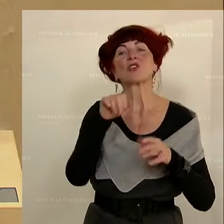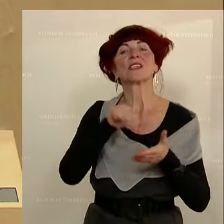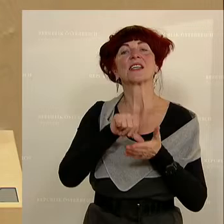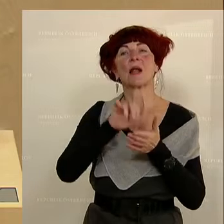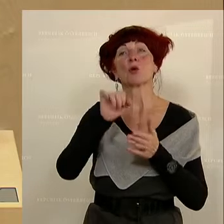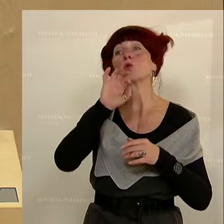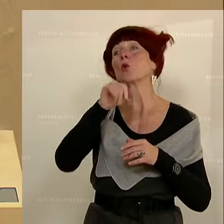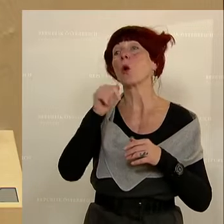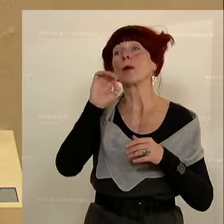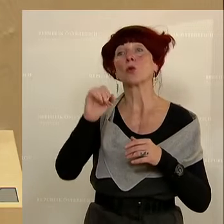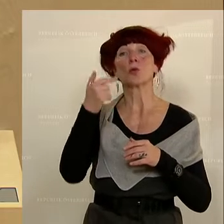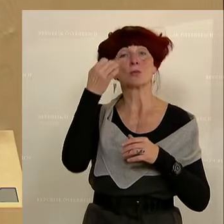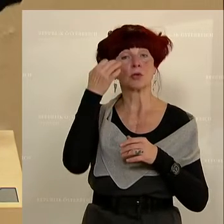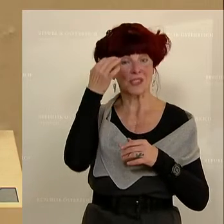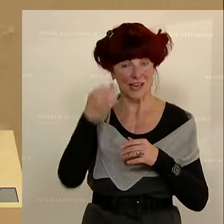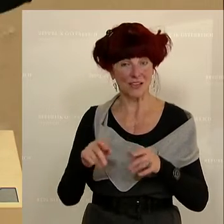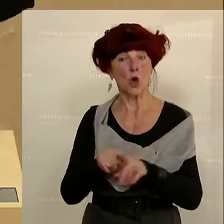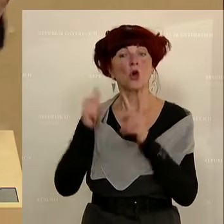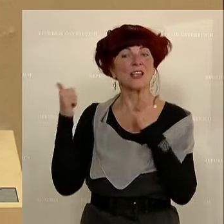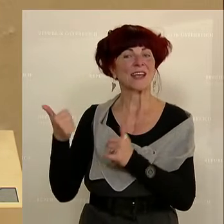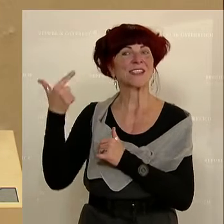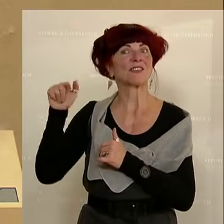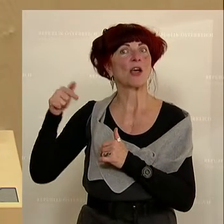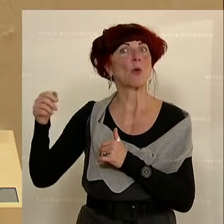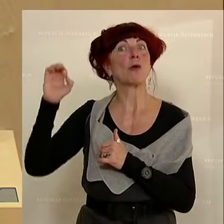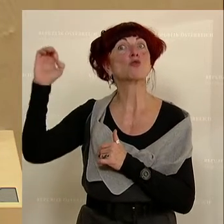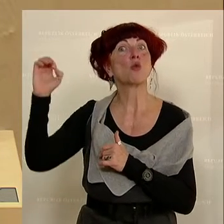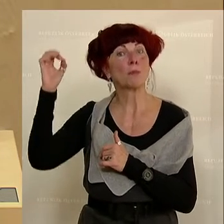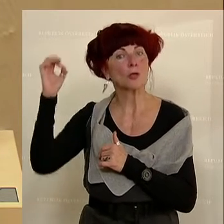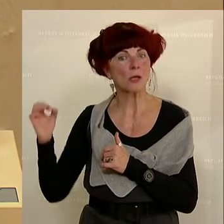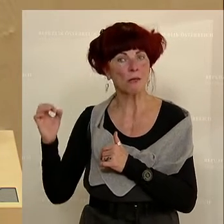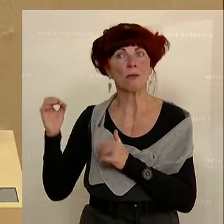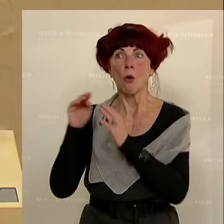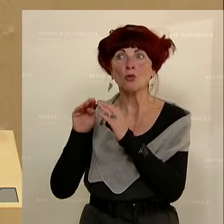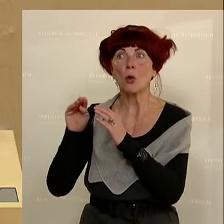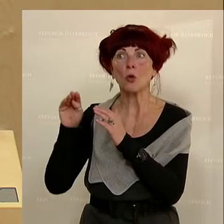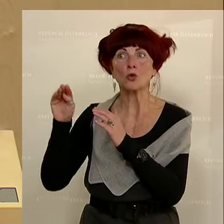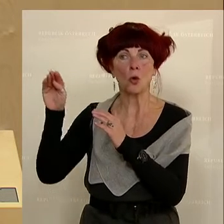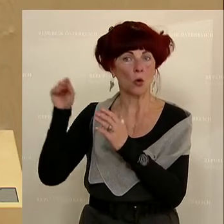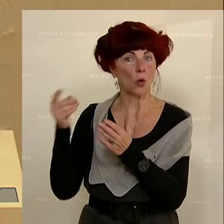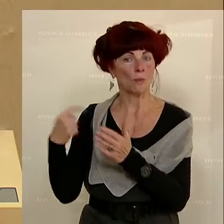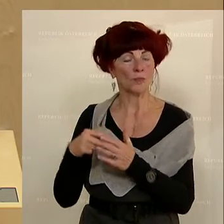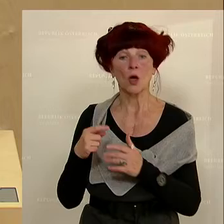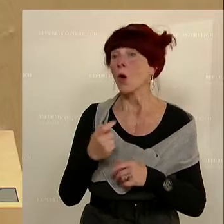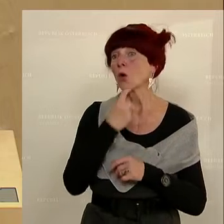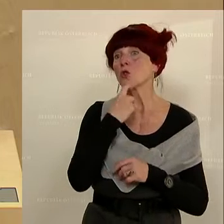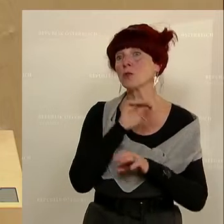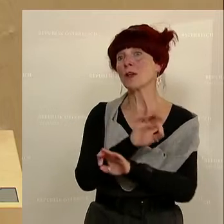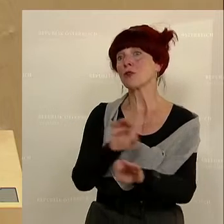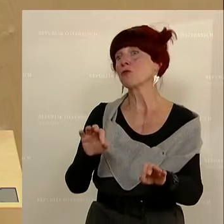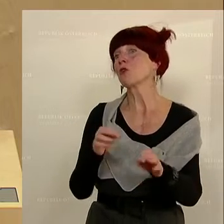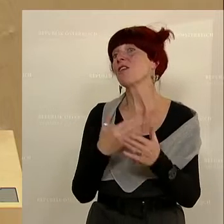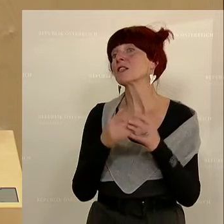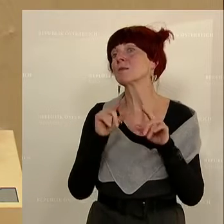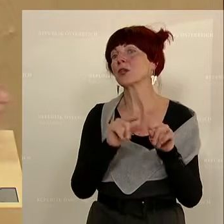liegt er bei 2,0 Prozent und die Tendenz ist immer noch steigend. Für die Konsumentinnen und Konsumenten bedeutet das, dass im Februar